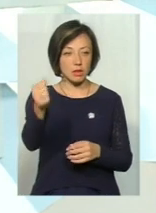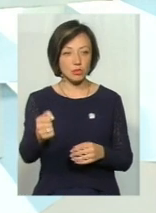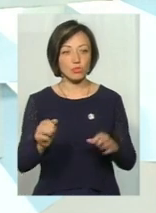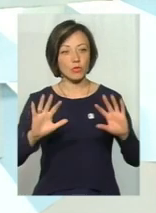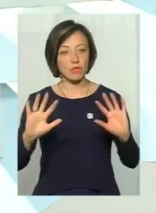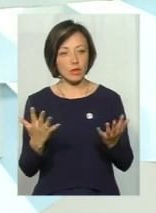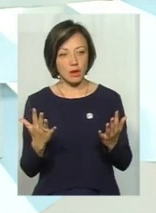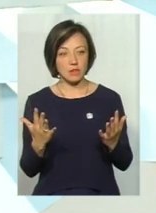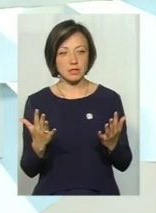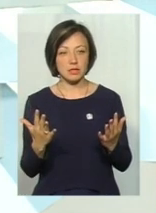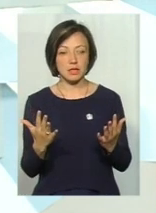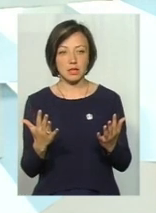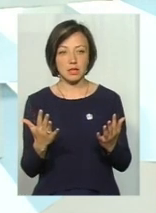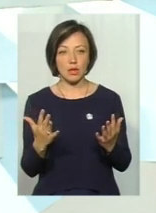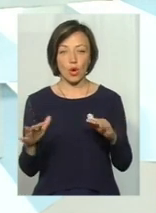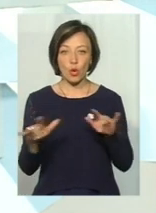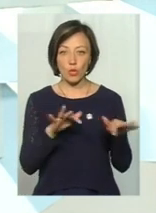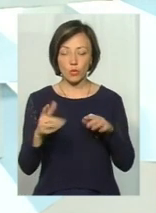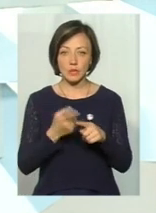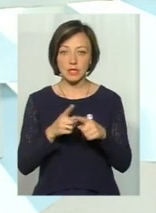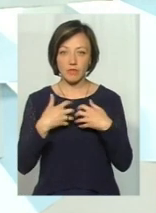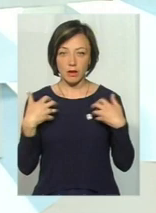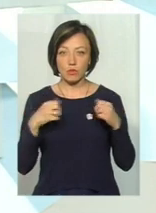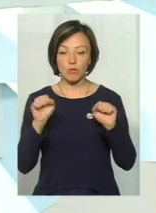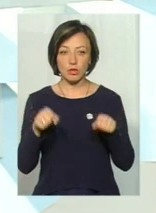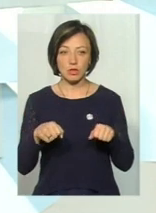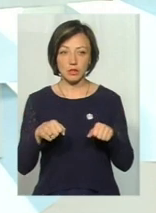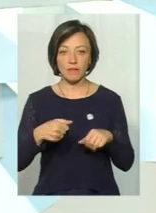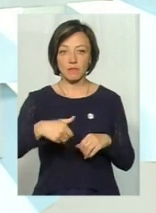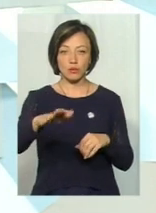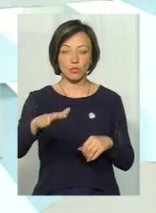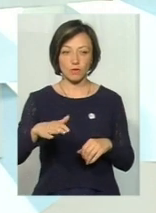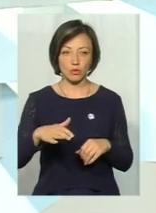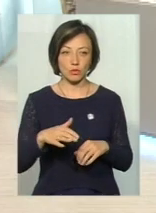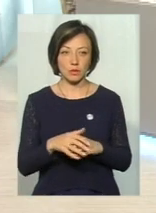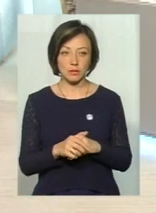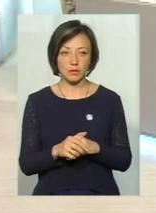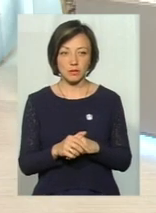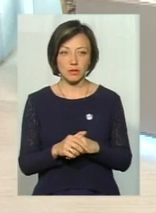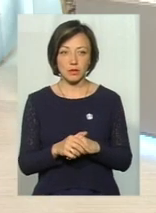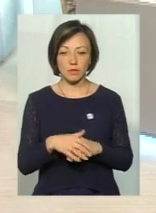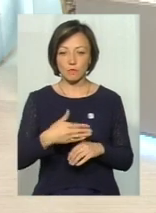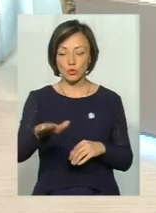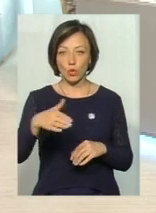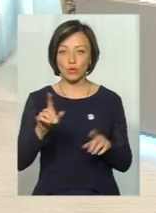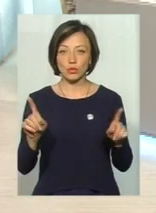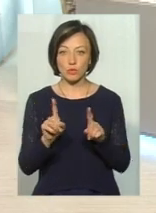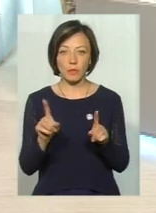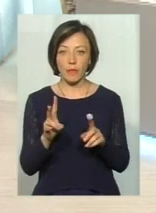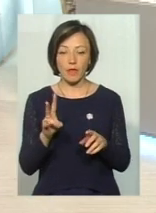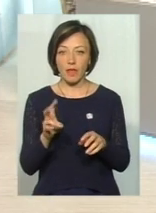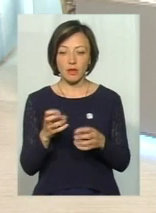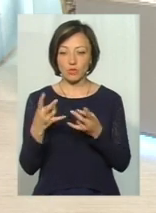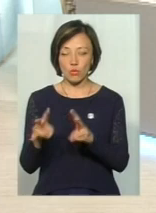найменшого руху цієї тварини, можна було її відштовхнути в сторону, Для того, щоб і не